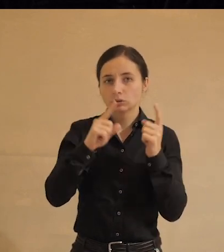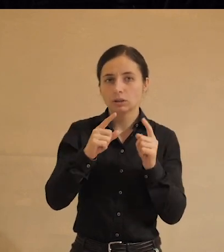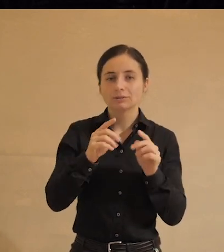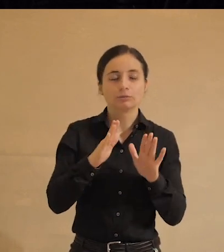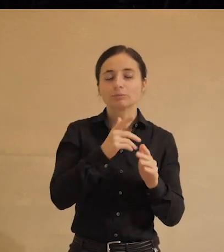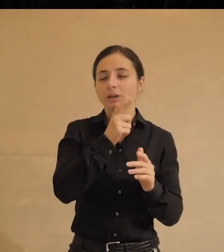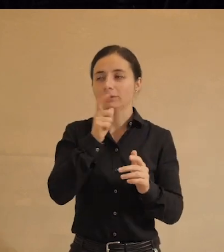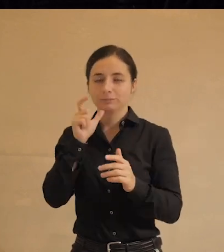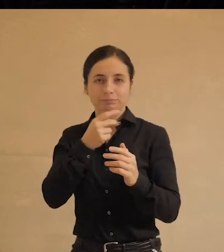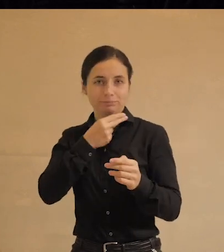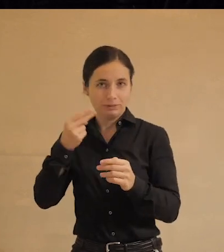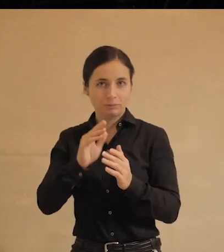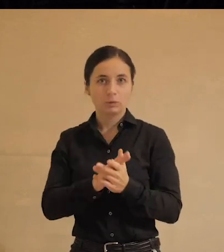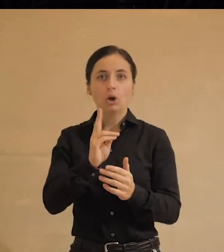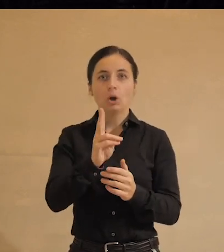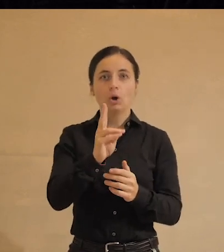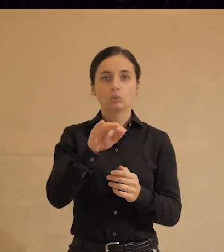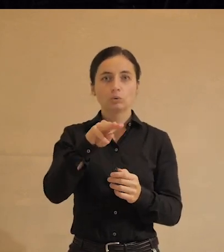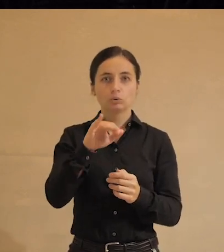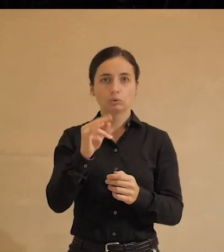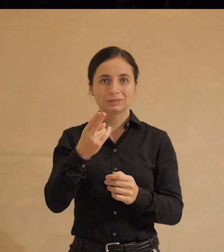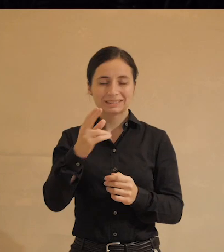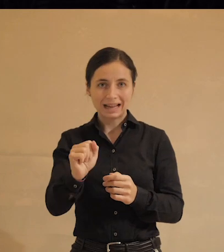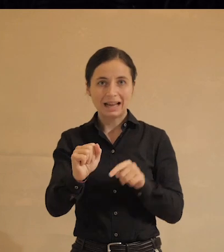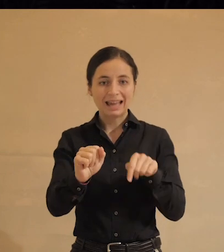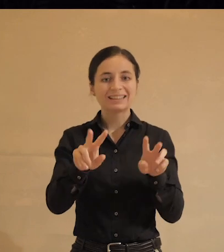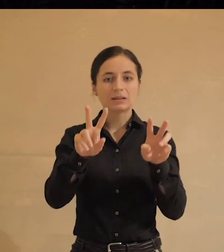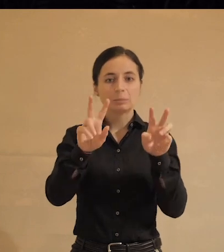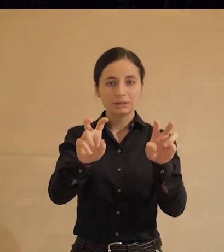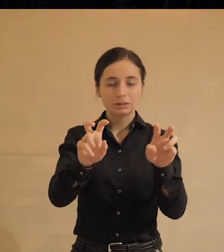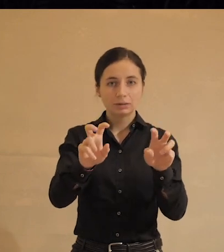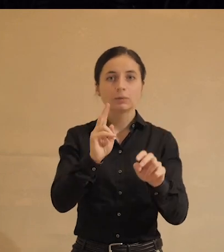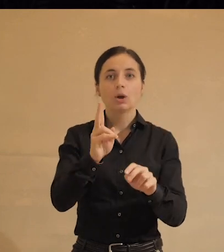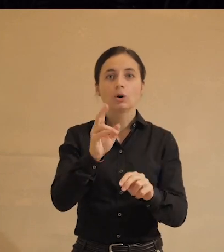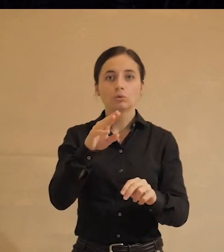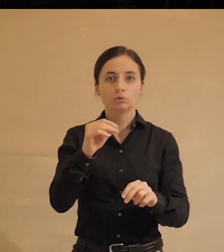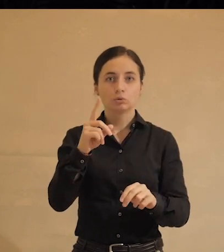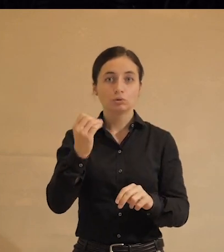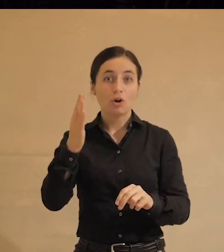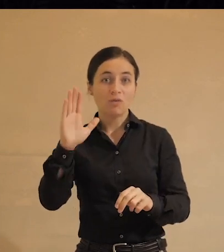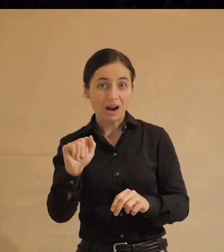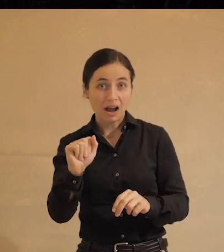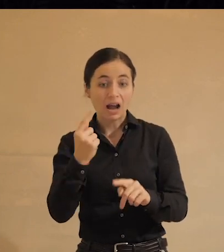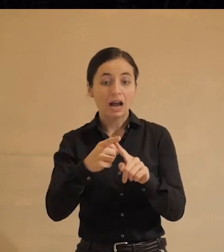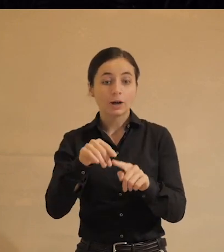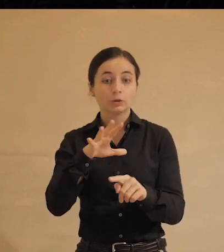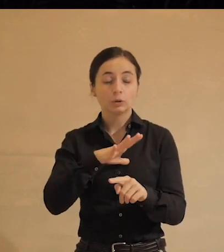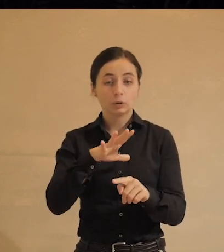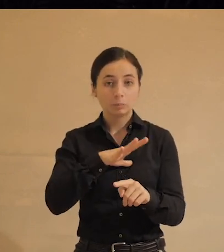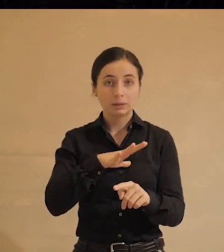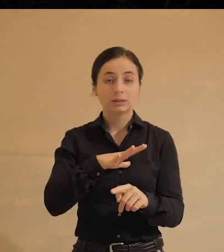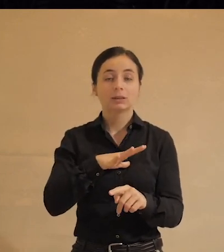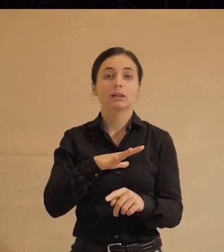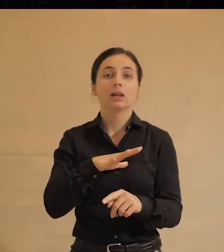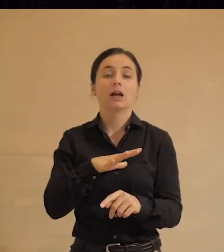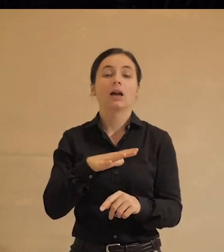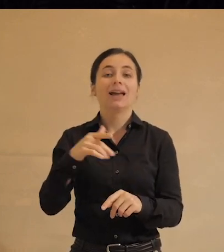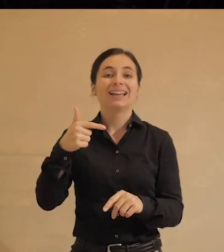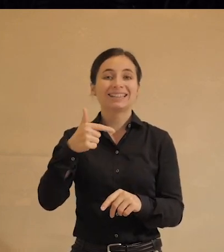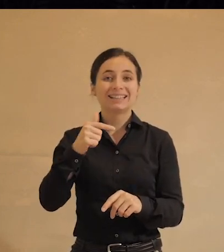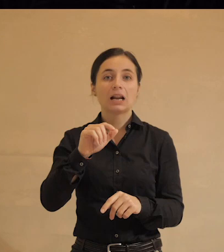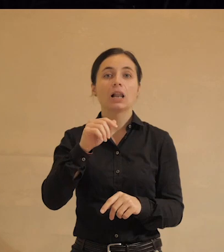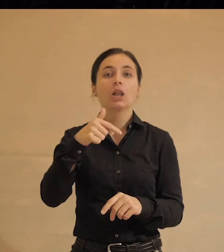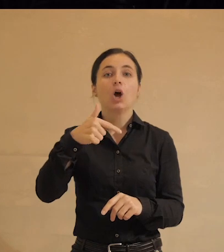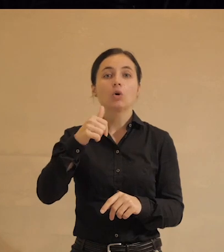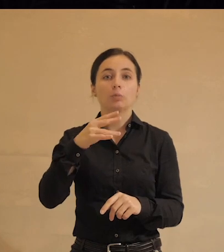отвлекусь от темы, что Кутузка, это оказывается по имени Голенищева Кутузова, который был московским генерал-губернатором. Можете себе представить?